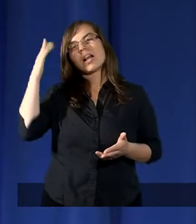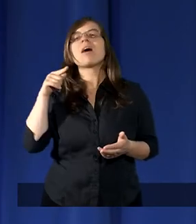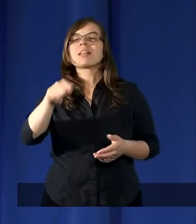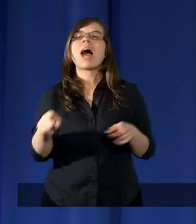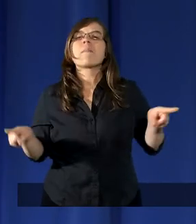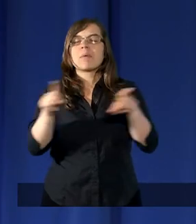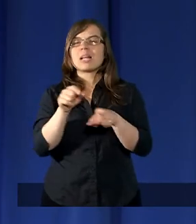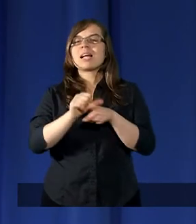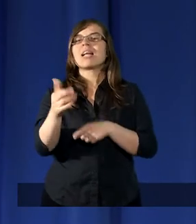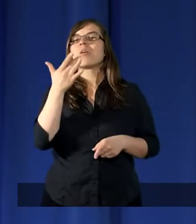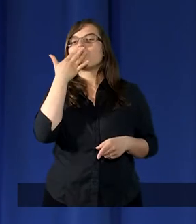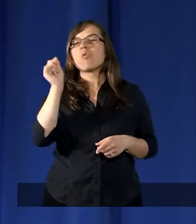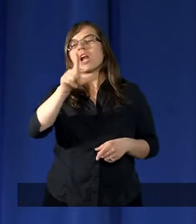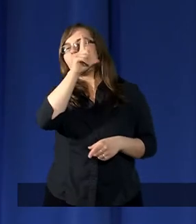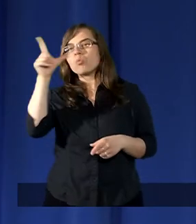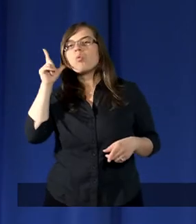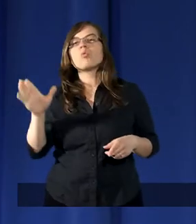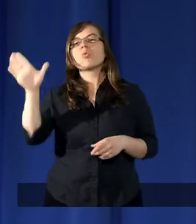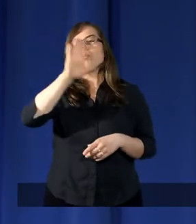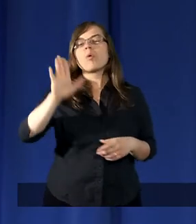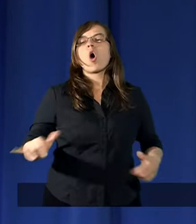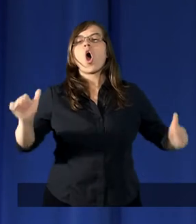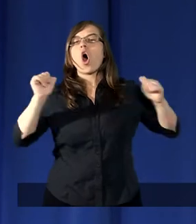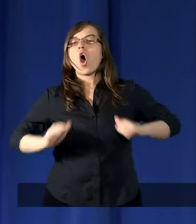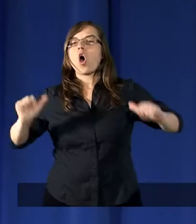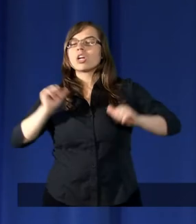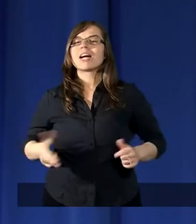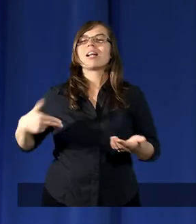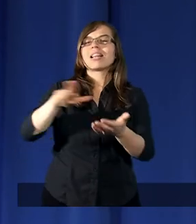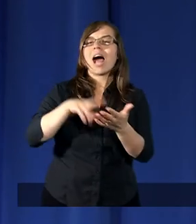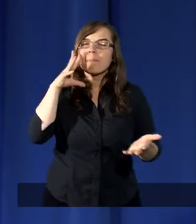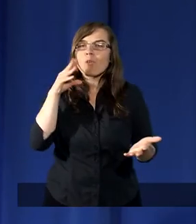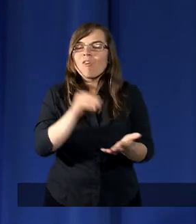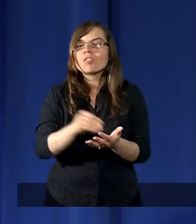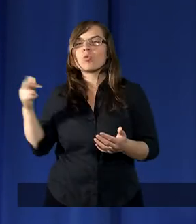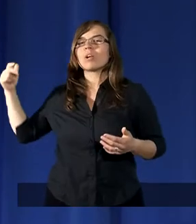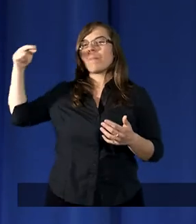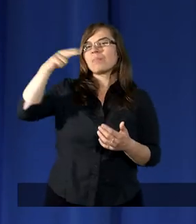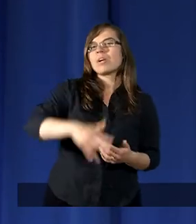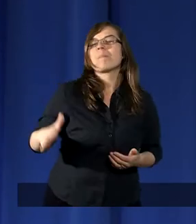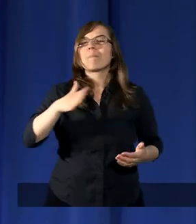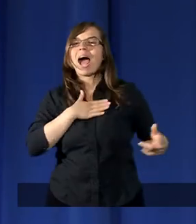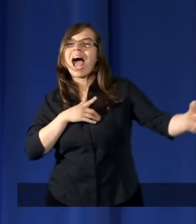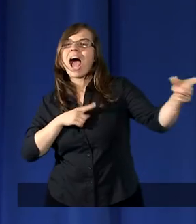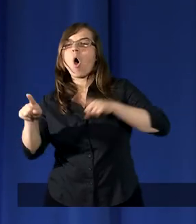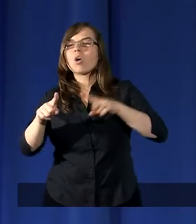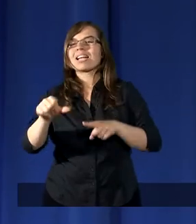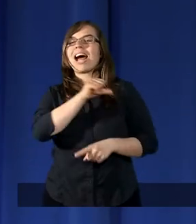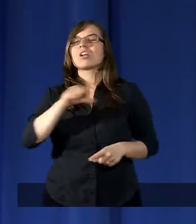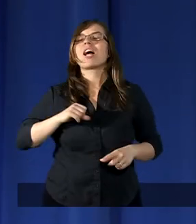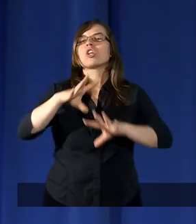Tam też jest mowa, że lud Boży oczekujący na powtórne przyjście ma odznaczać się